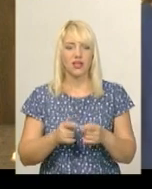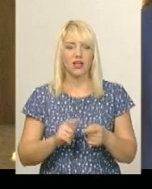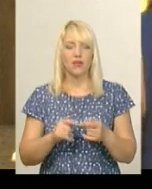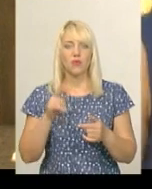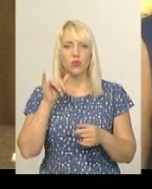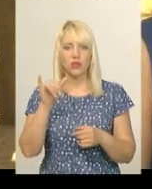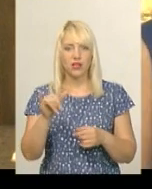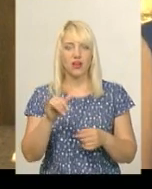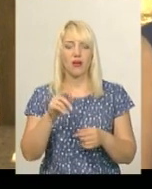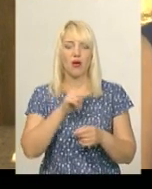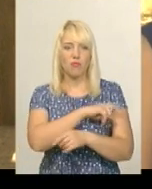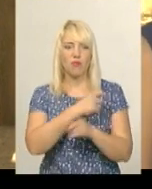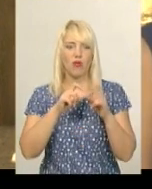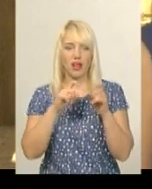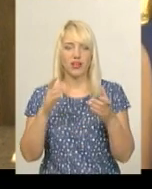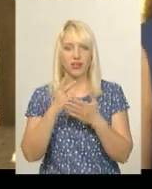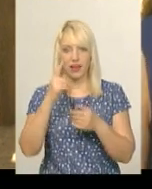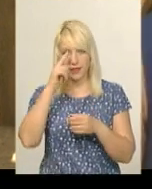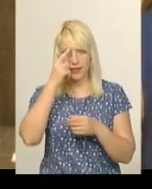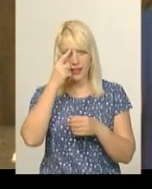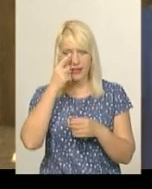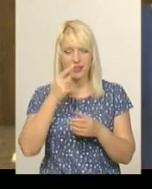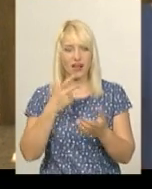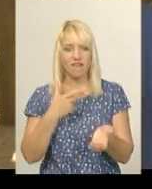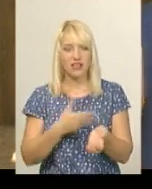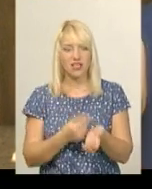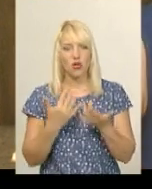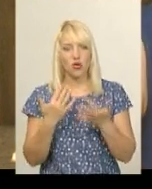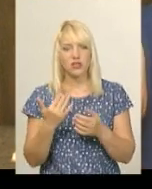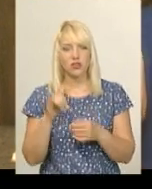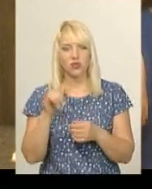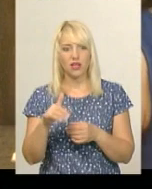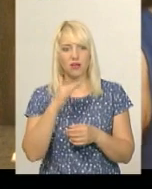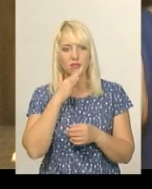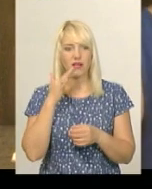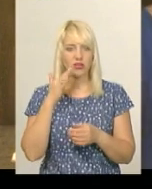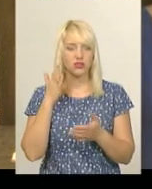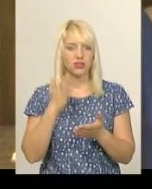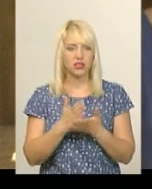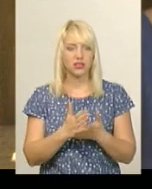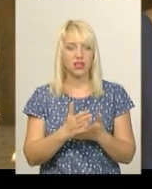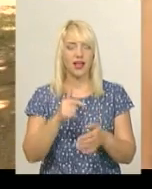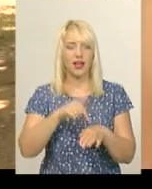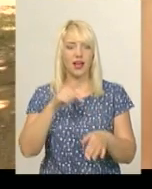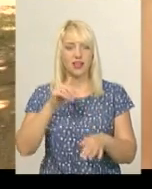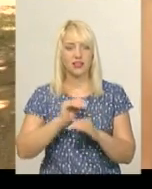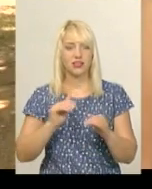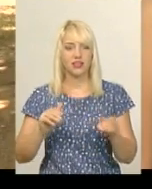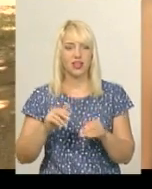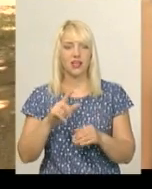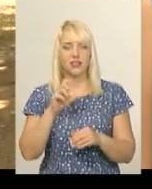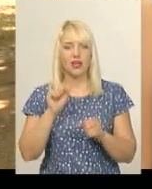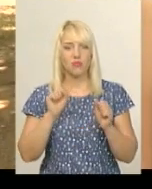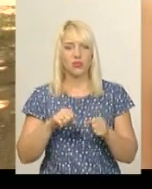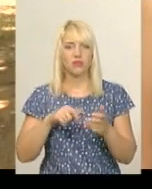поліклініці є індійська вакцина, але оскільки в неї дуже багато є реакцій в дітей, за можливості